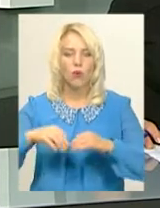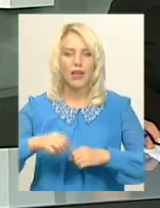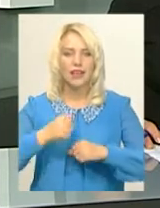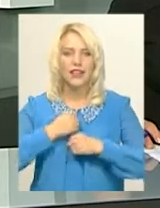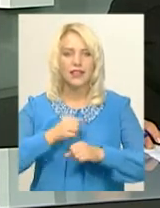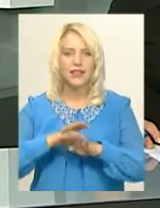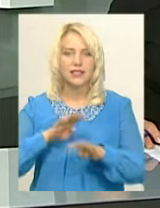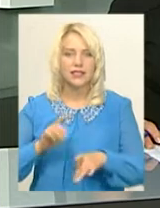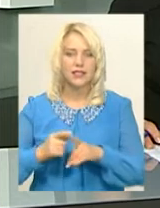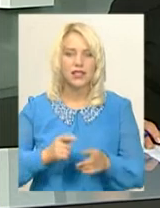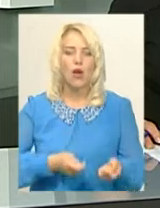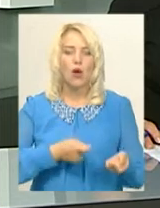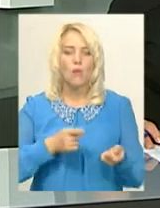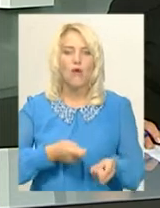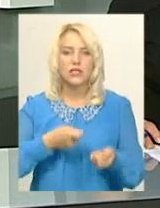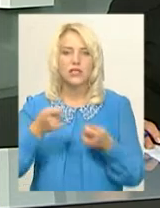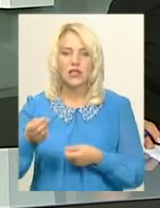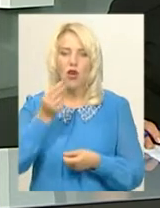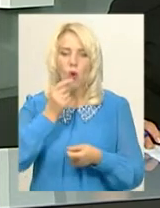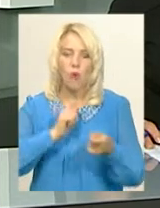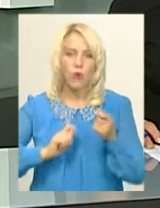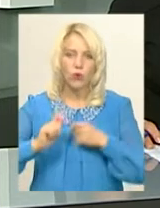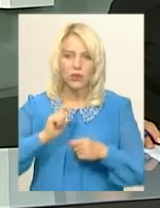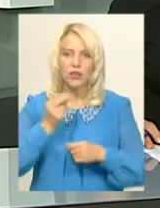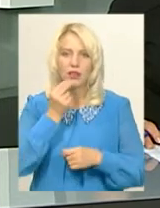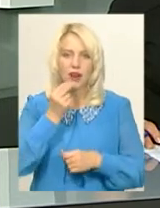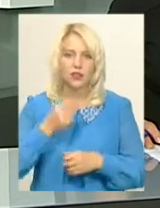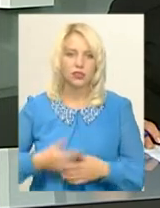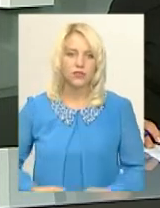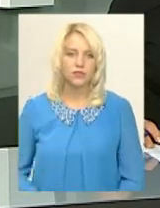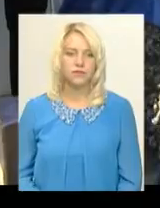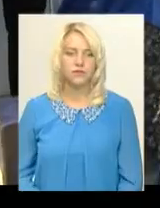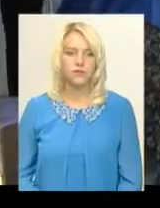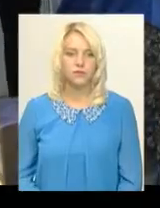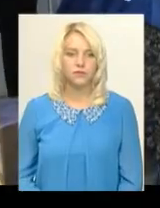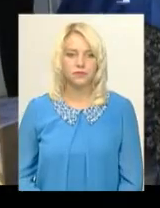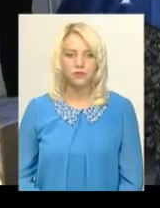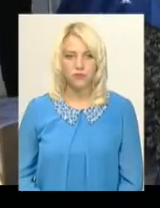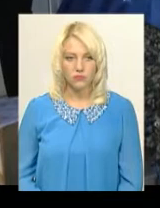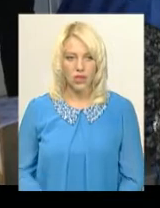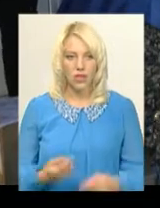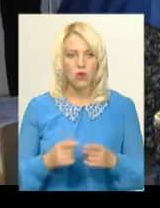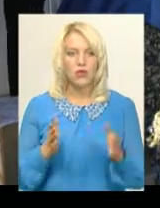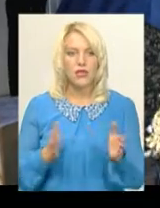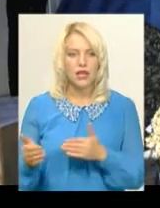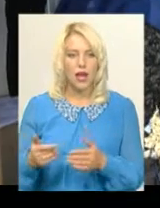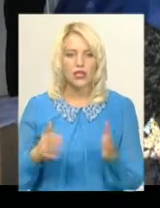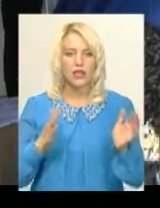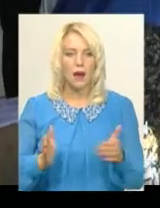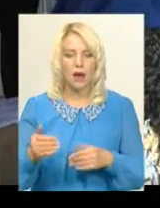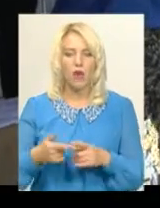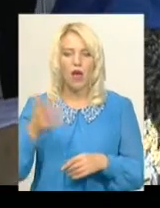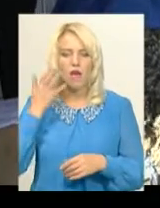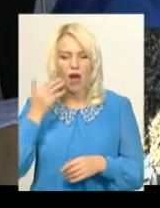одяг та харчі. Світлана Поробов бачила, як волонтери збираються в дорогу. У цих ящиках та пакунках – яблука,